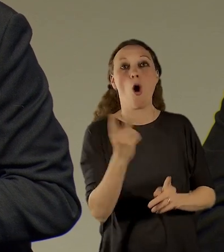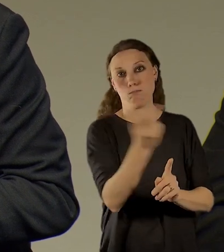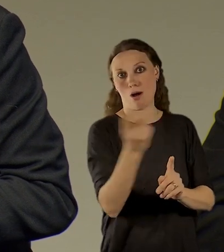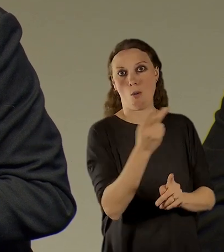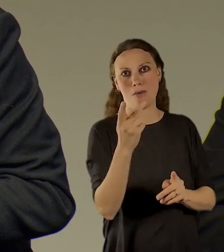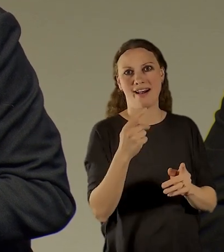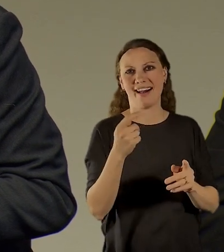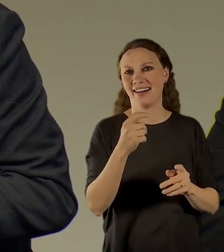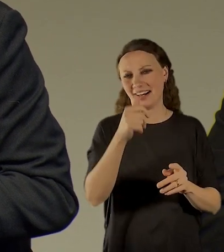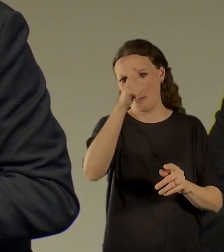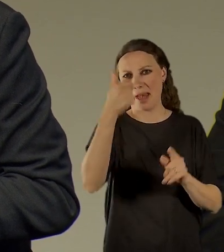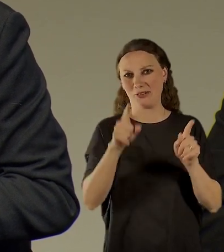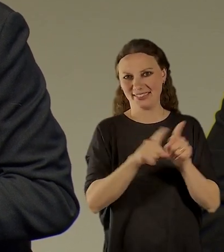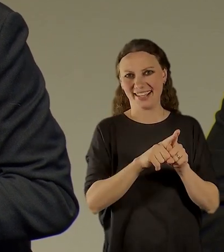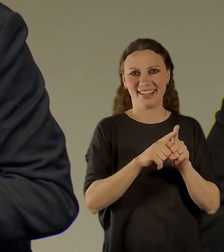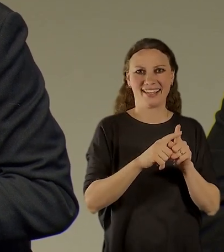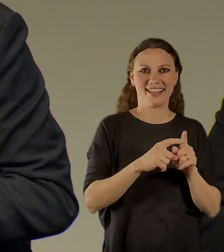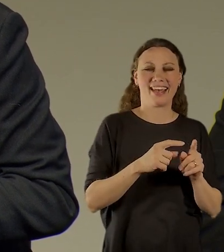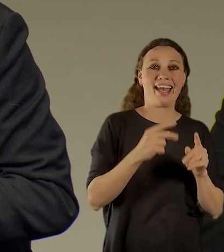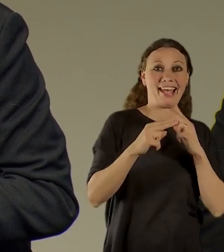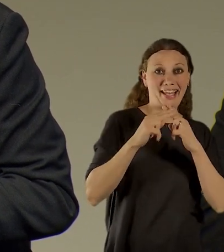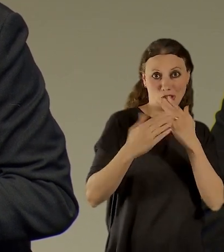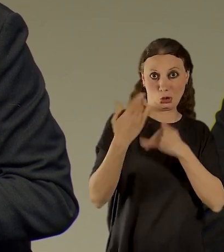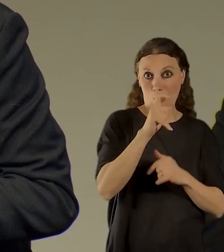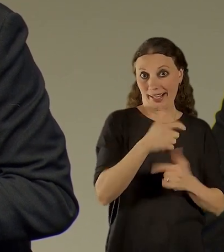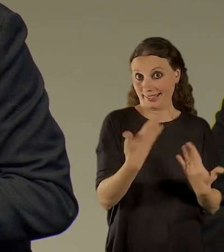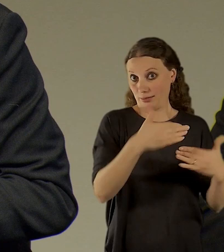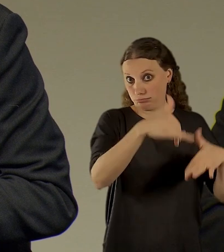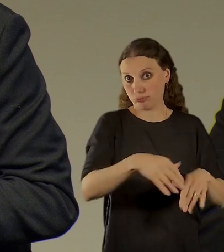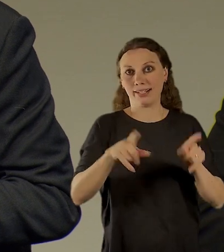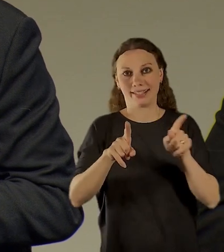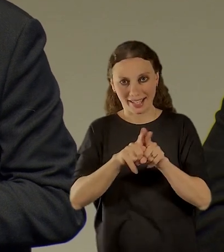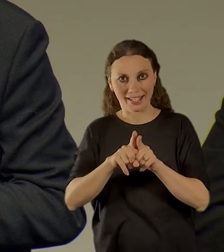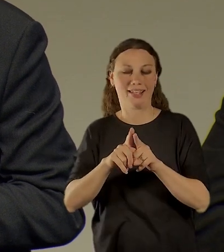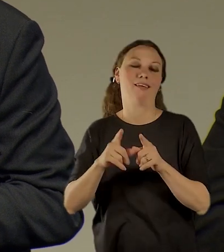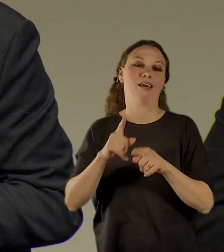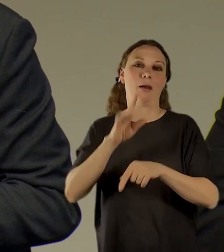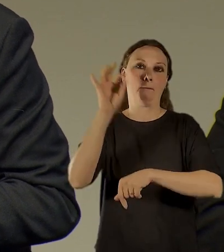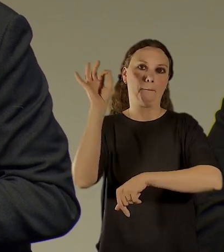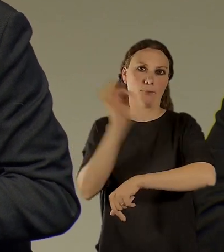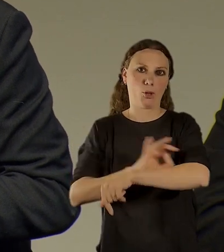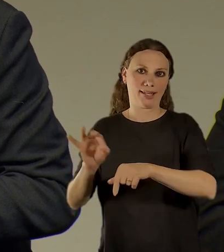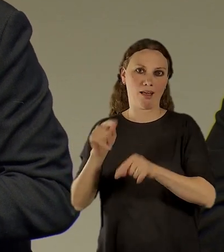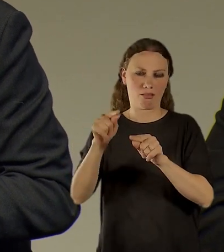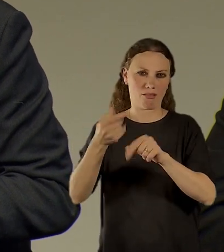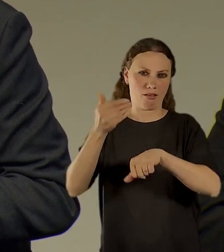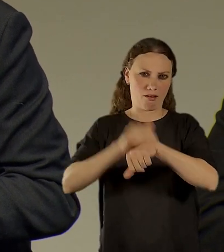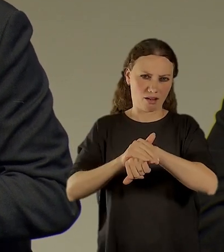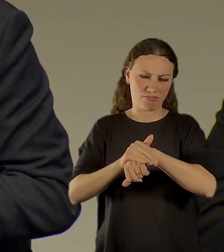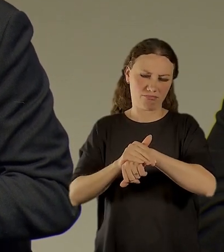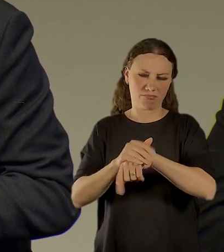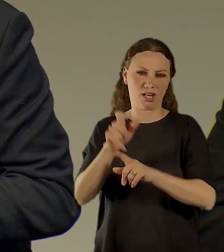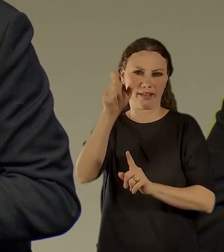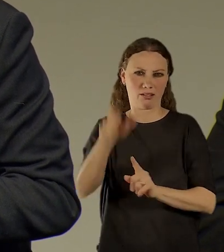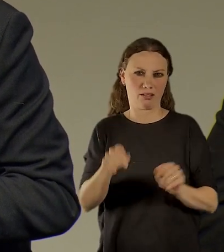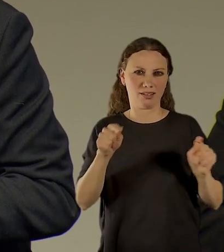teda si cením, i jako velké podpory od, myslím, architekta Petra Hlaváčka, radního. Ten problém,